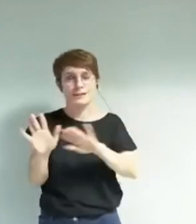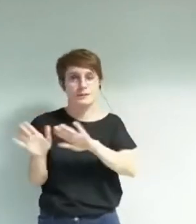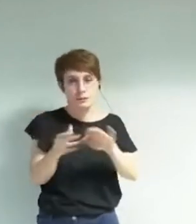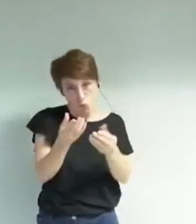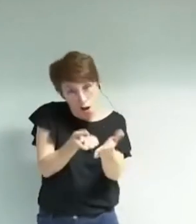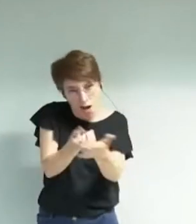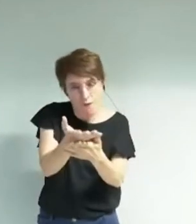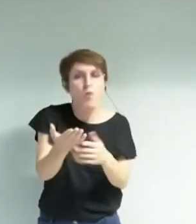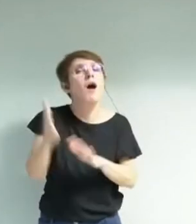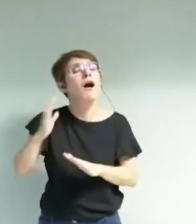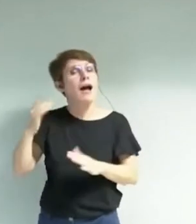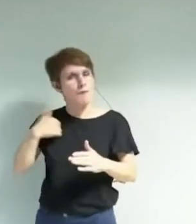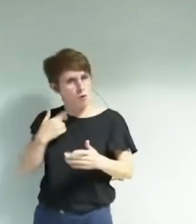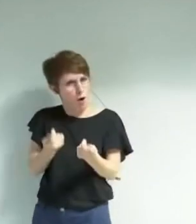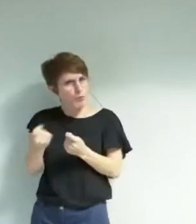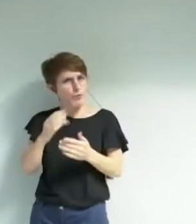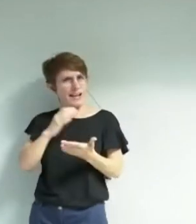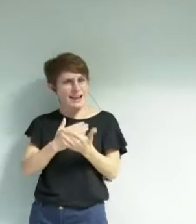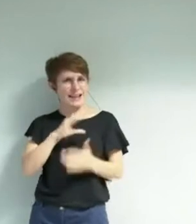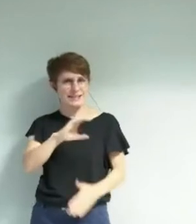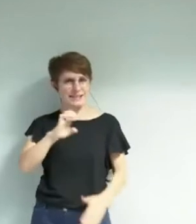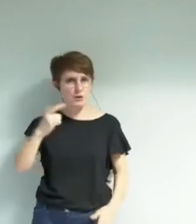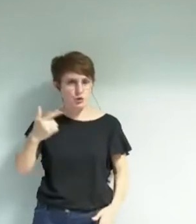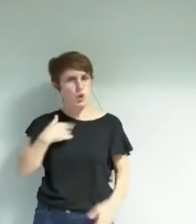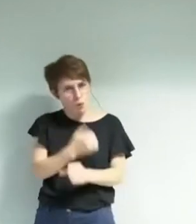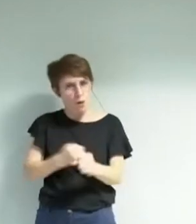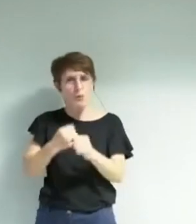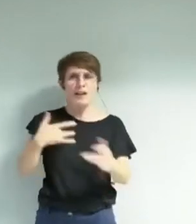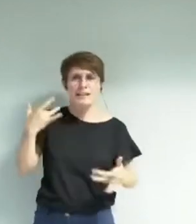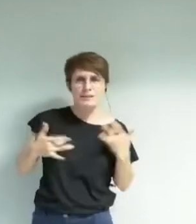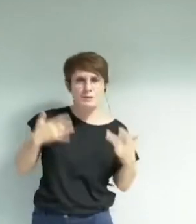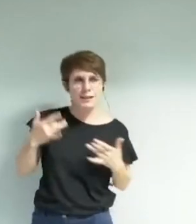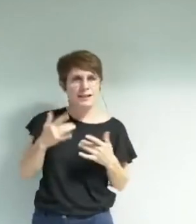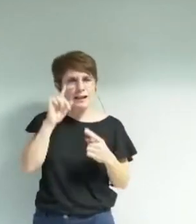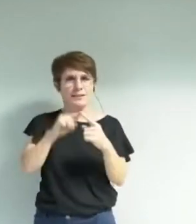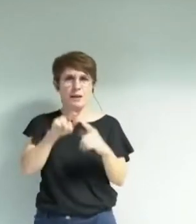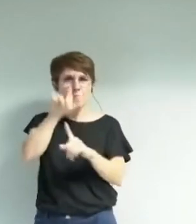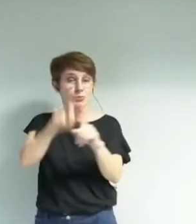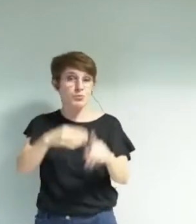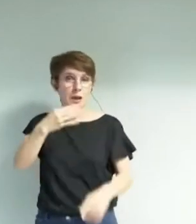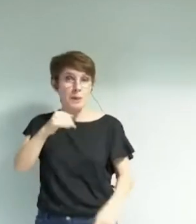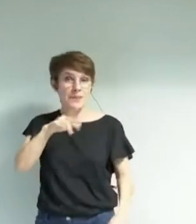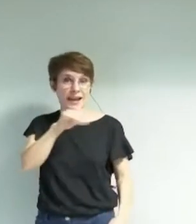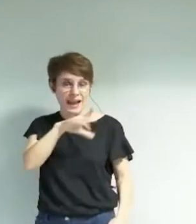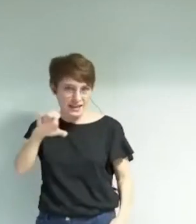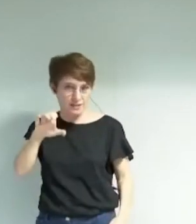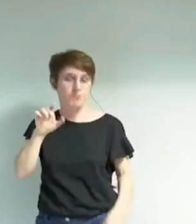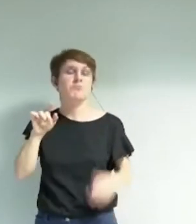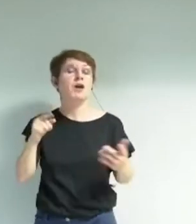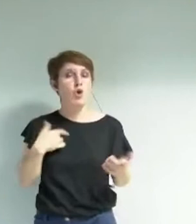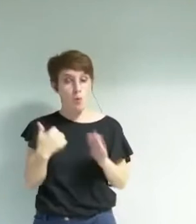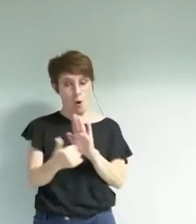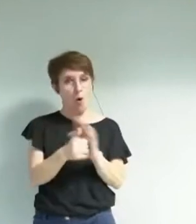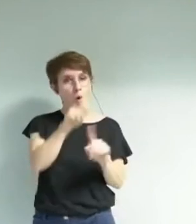spectacle dans une de mes classes de CE2 sur Mireille qui alliait l'œuvre de Mistral et celle de Gounod. J'avais donné le rôle du